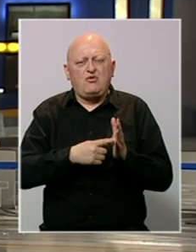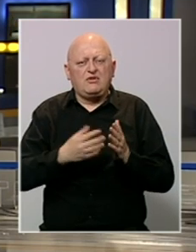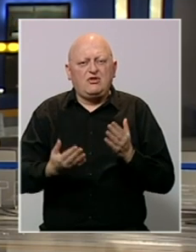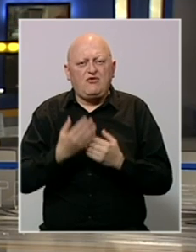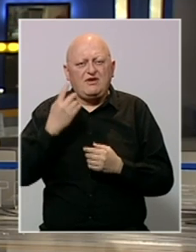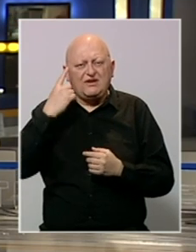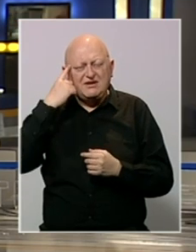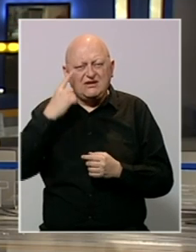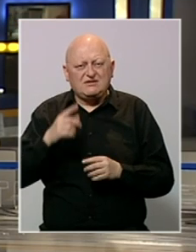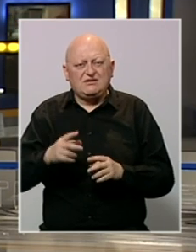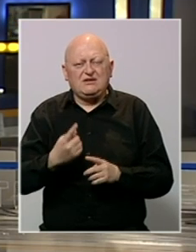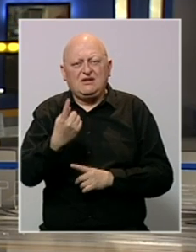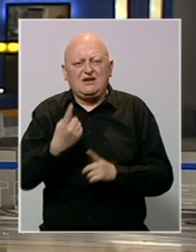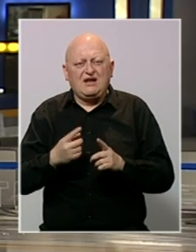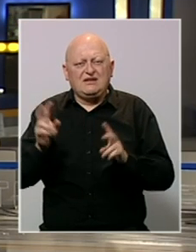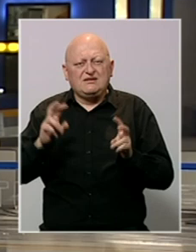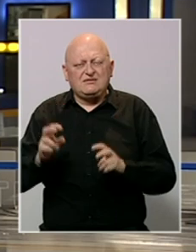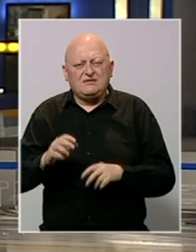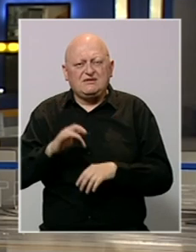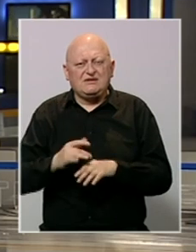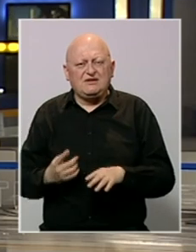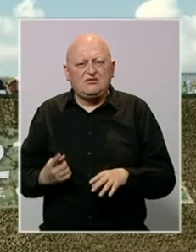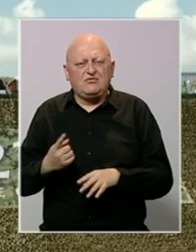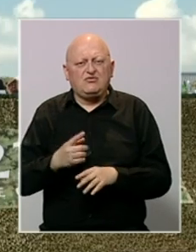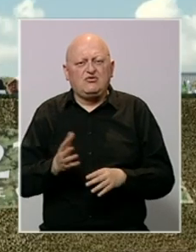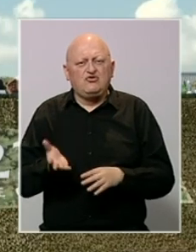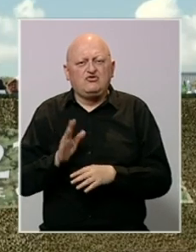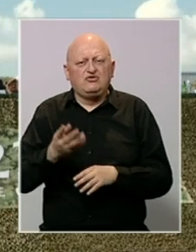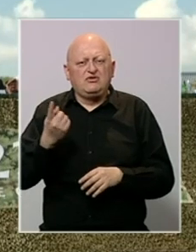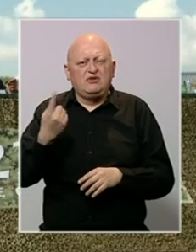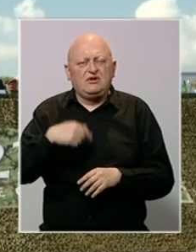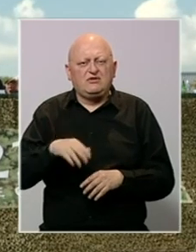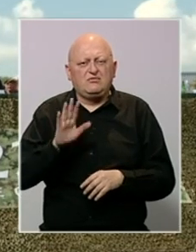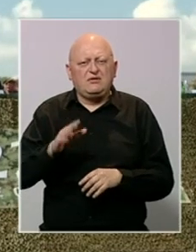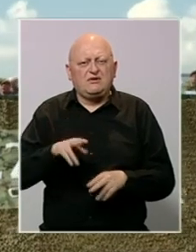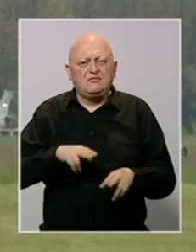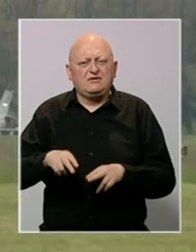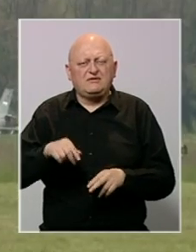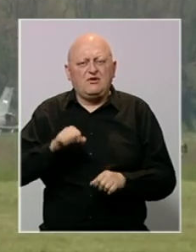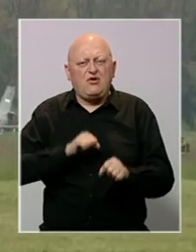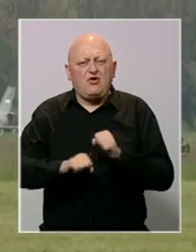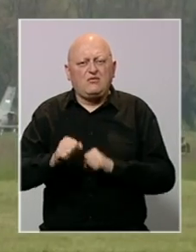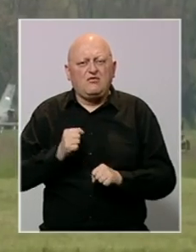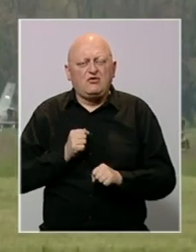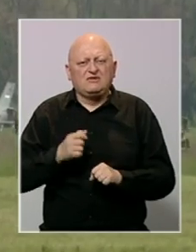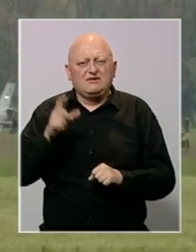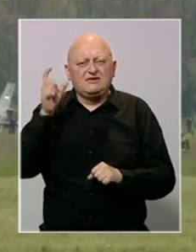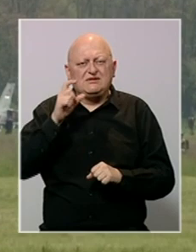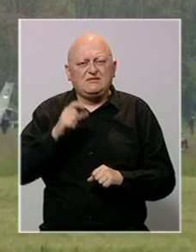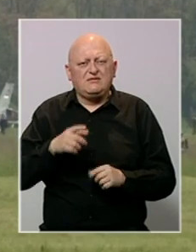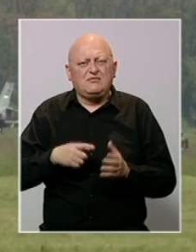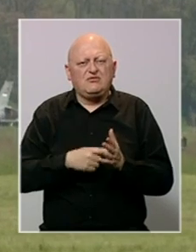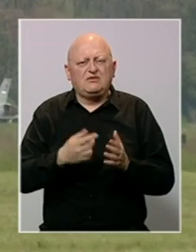i najnoviji kineski raketni sistem srednjih dometa. Učestvovalo je više od hiljadu pripadnika Ministarstva odbrane i Vojske Srbije, a